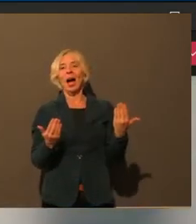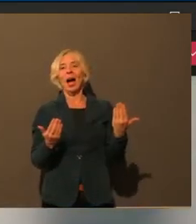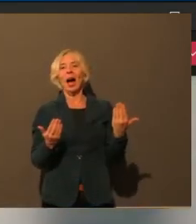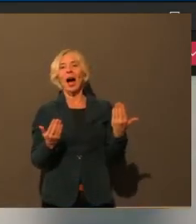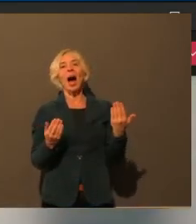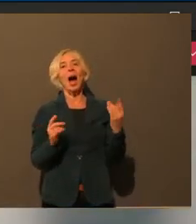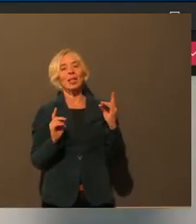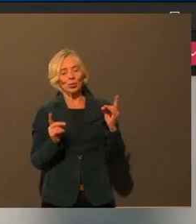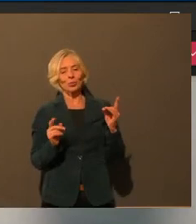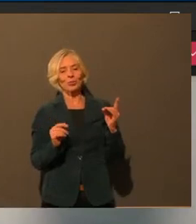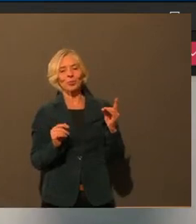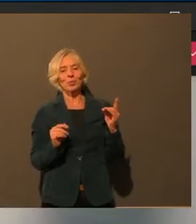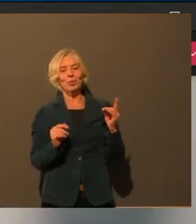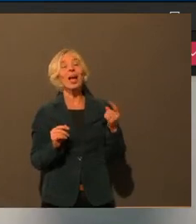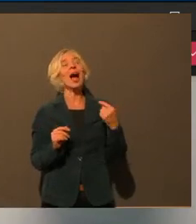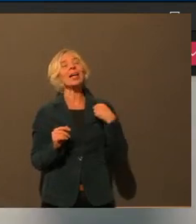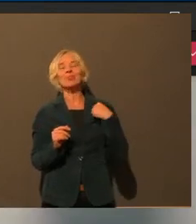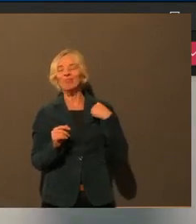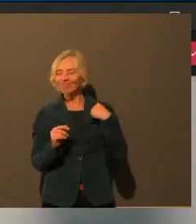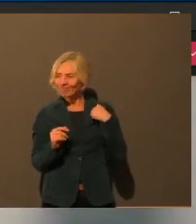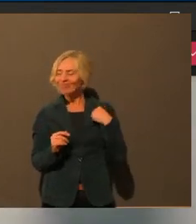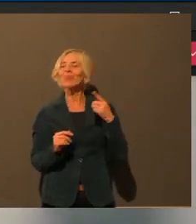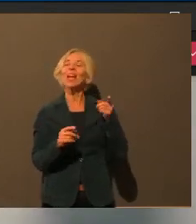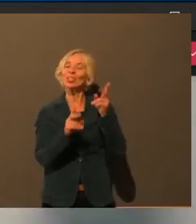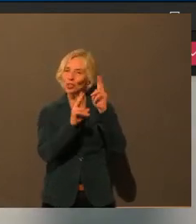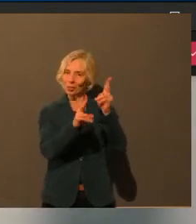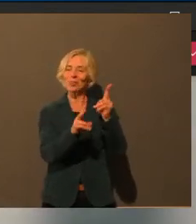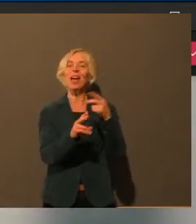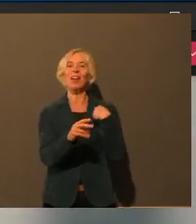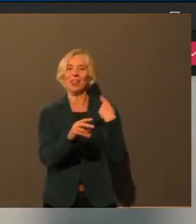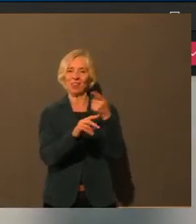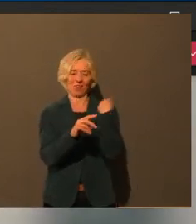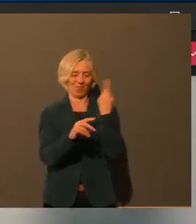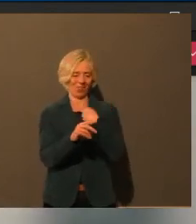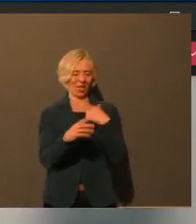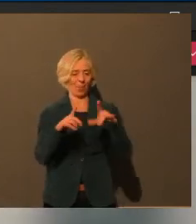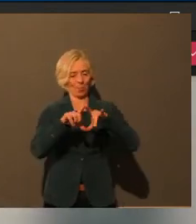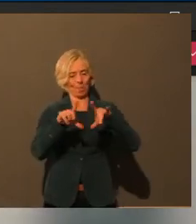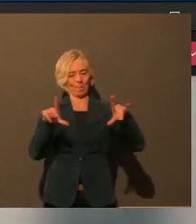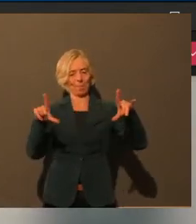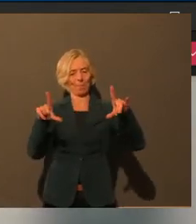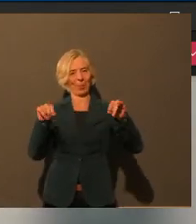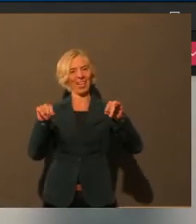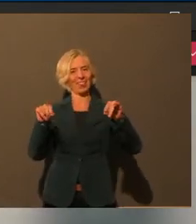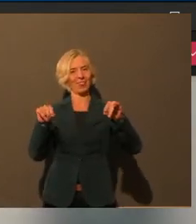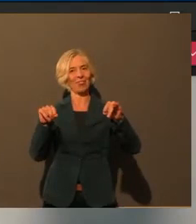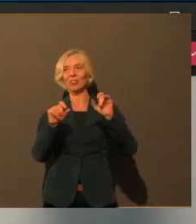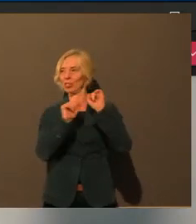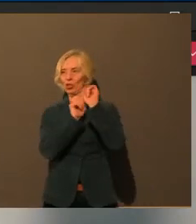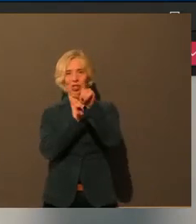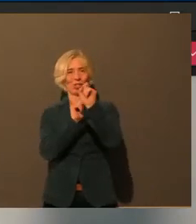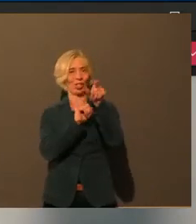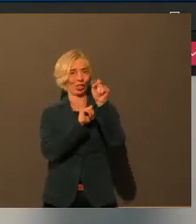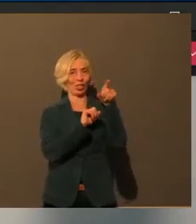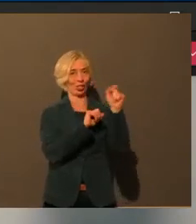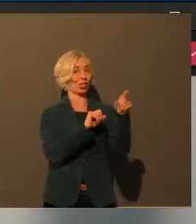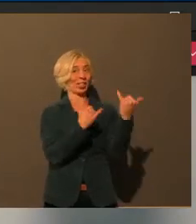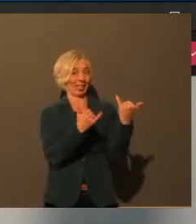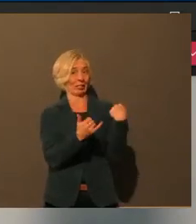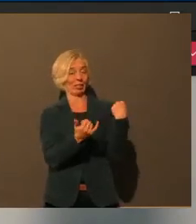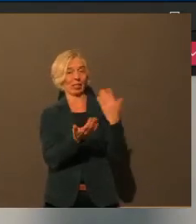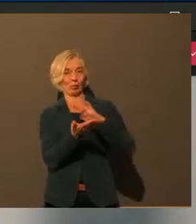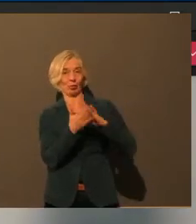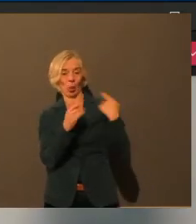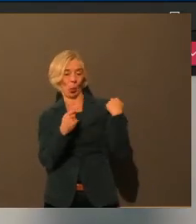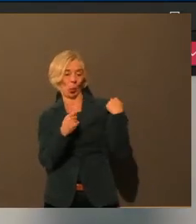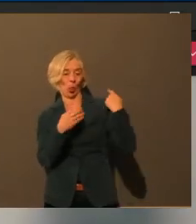Das ist der Brief, den wir jetzt an die Haushalte verschickt haben. Da bis vorne drauf ein Anschreiben. Und hinten drauf ist zum einen der Hinweis,